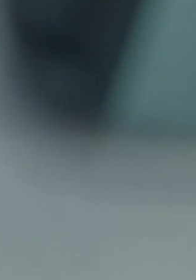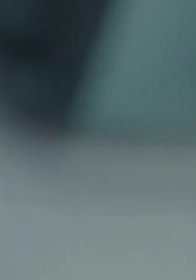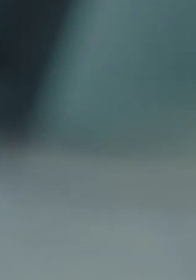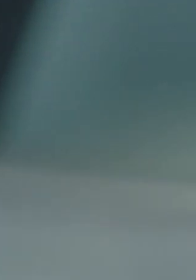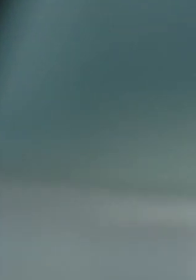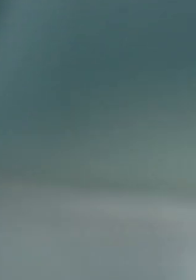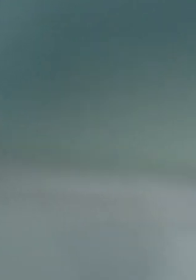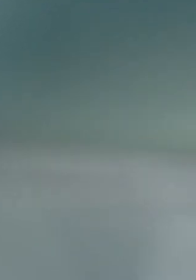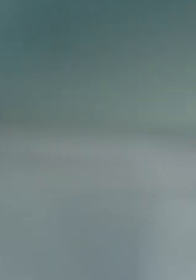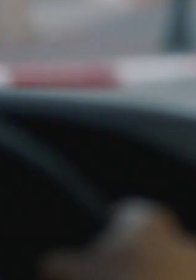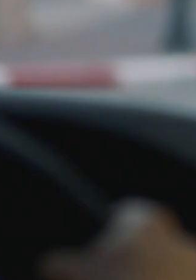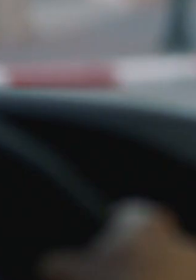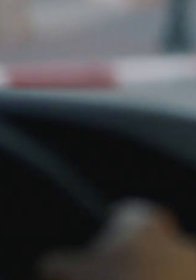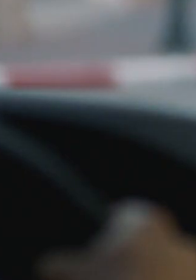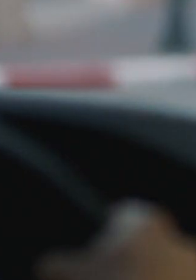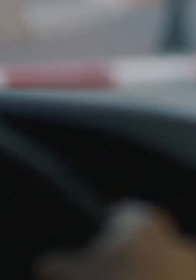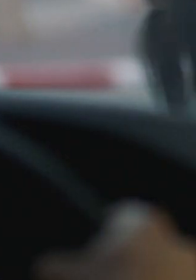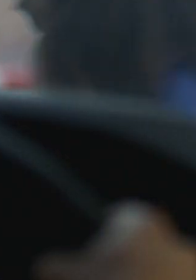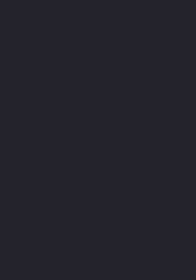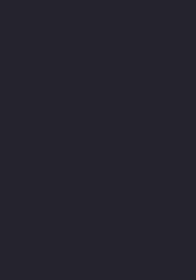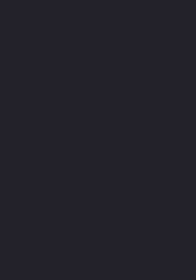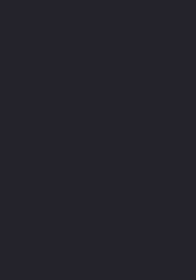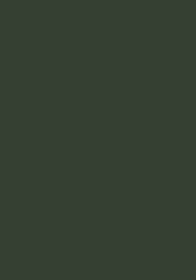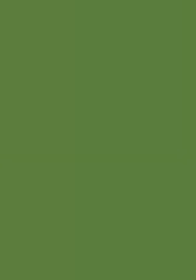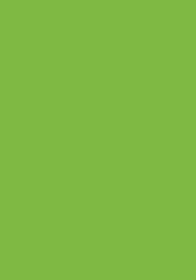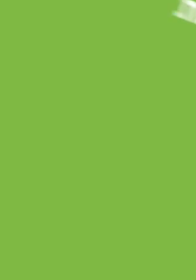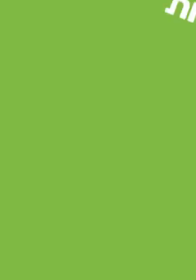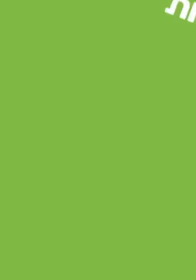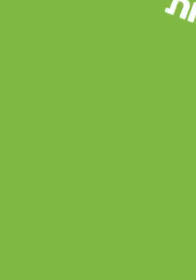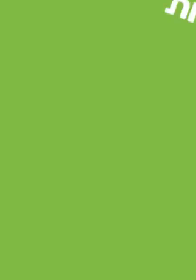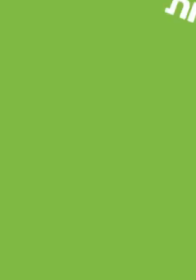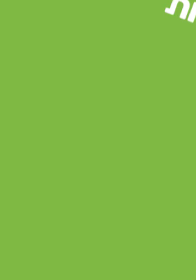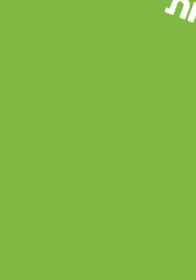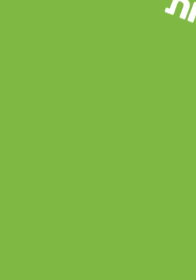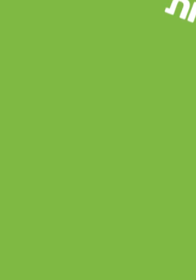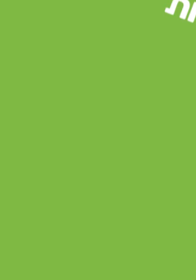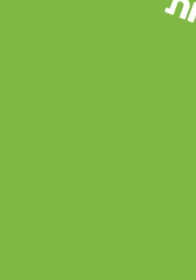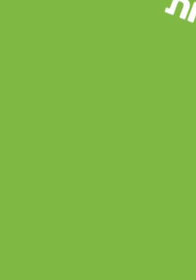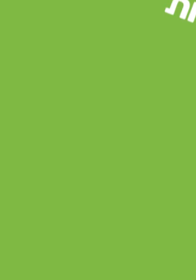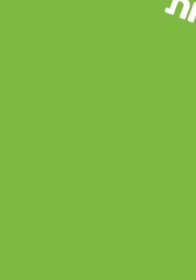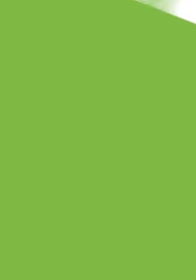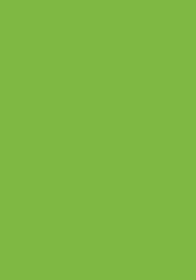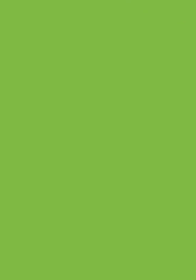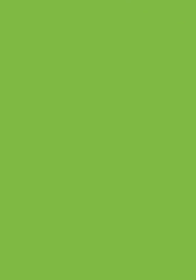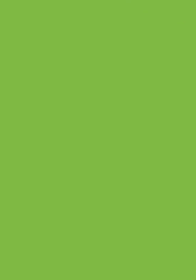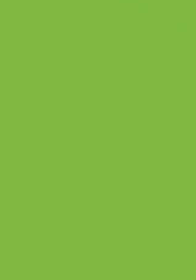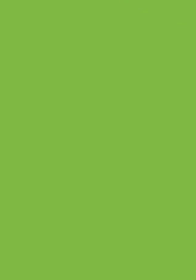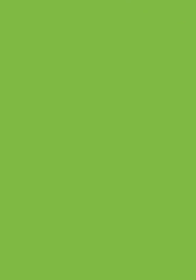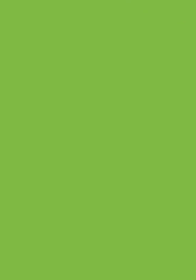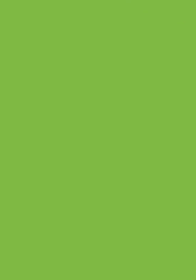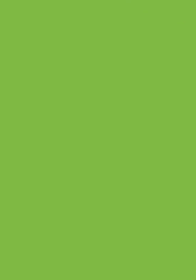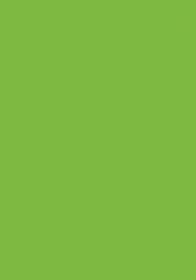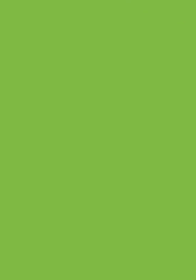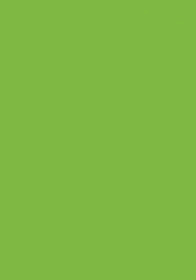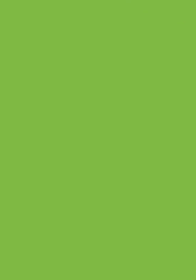זה, באחריותך. כל הפחתה של עשרה כמש, מעלבי שניים את הסיכוי שלהם לחיות. תשאו